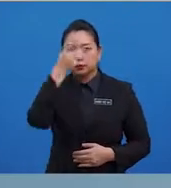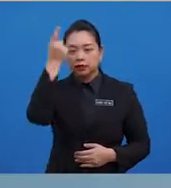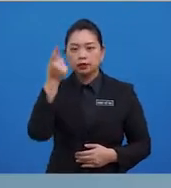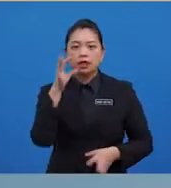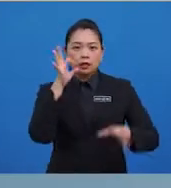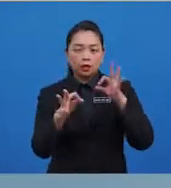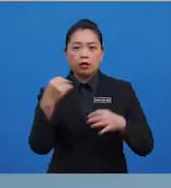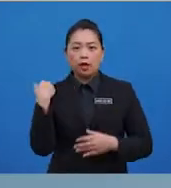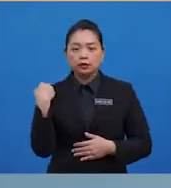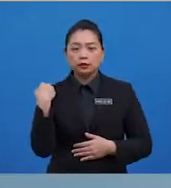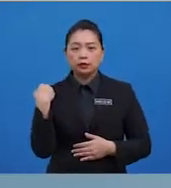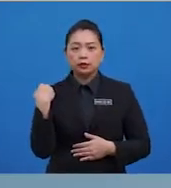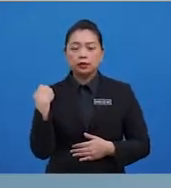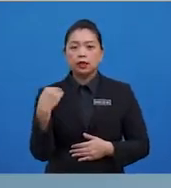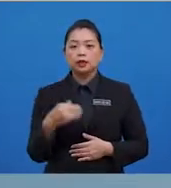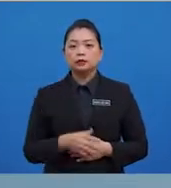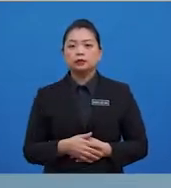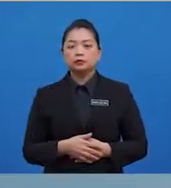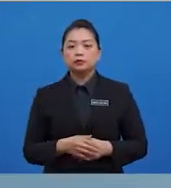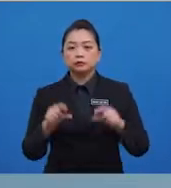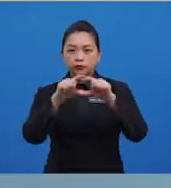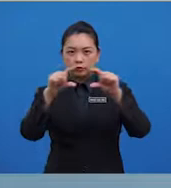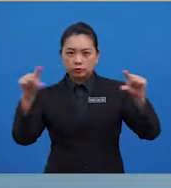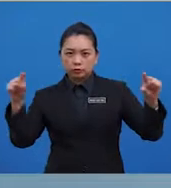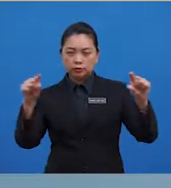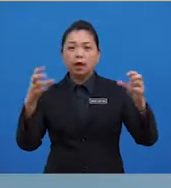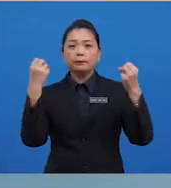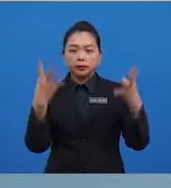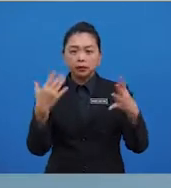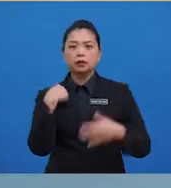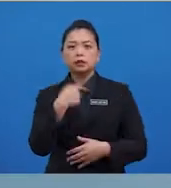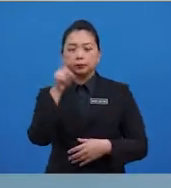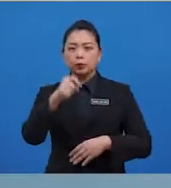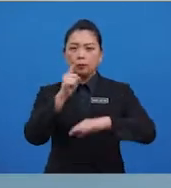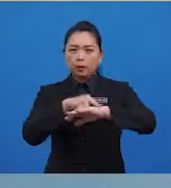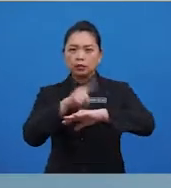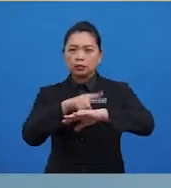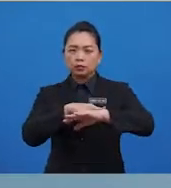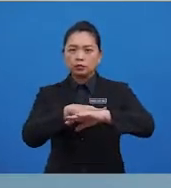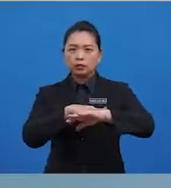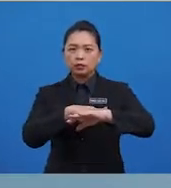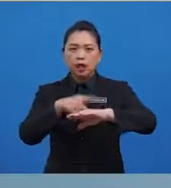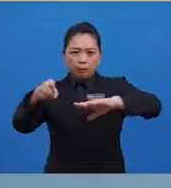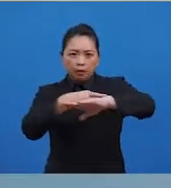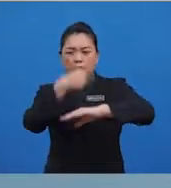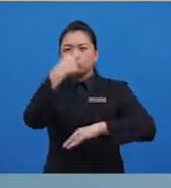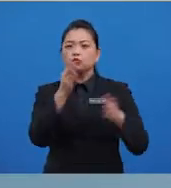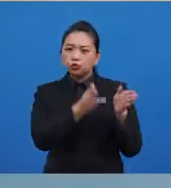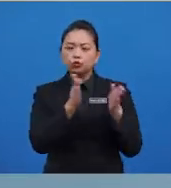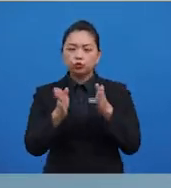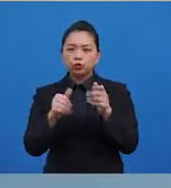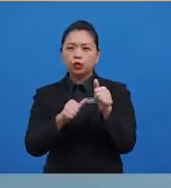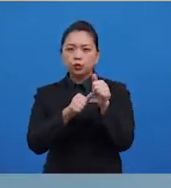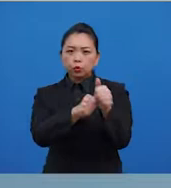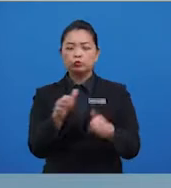tersebut adalah banyak, maka perlulah masa dan kerja yang lebih untuk menyusunnya. Mengikut